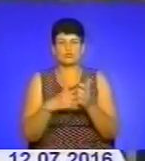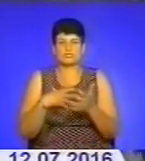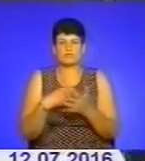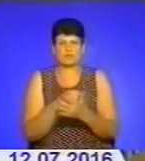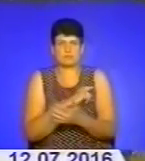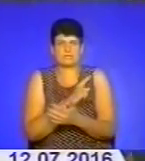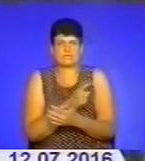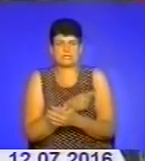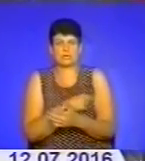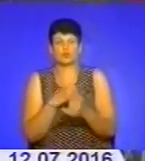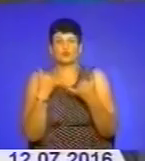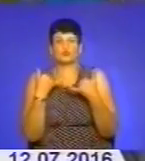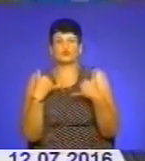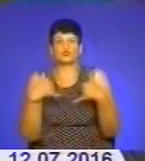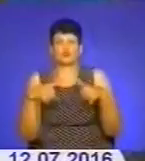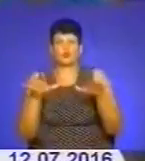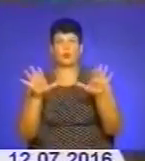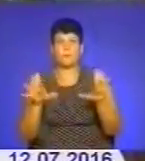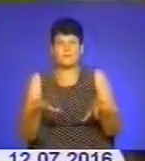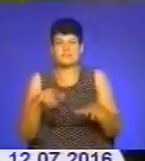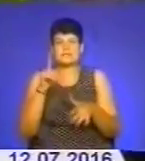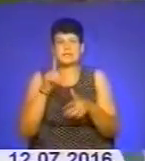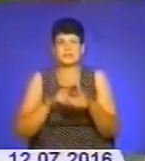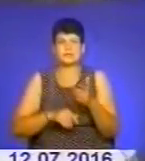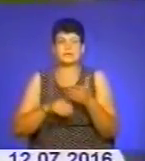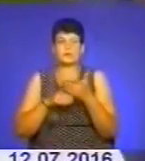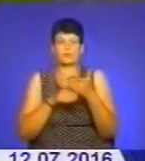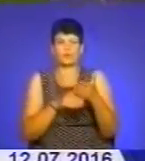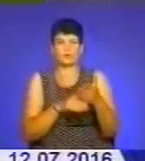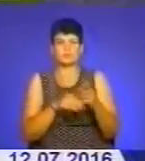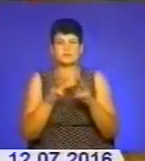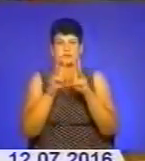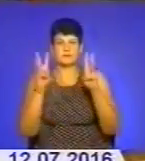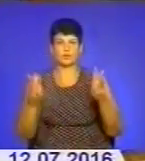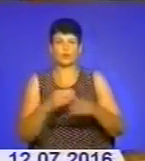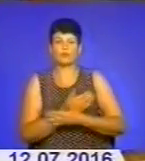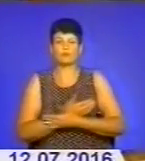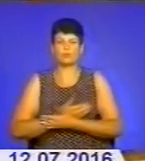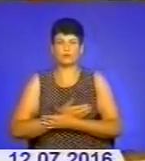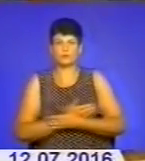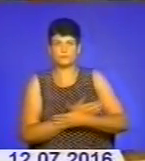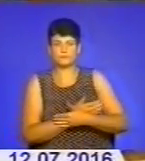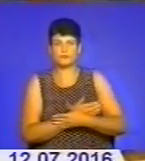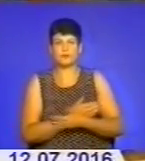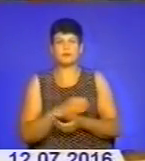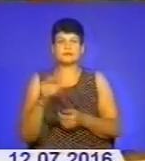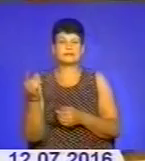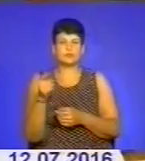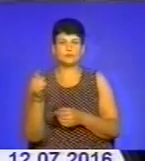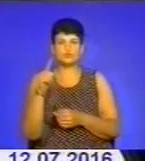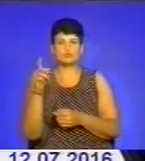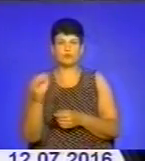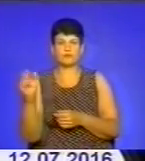силами до чудотворного місця з надією на поміч Пресвятої Богородиці. Архієпископ і митрополит Тернопільсько